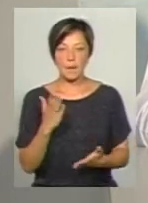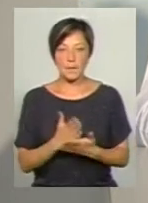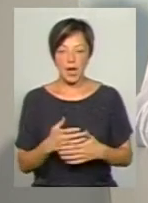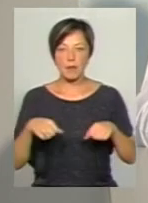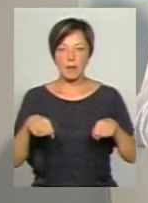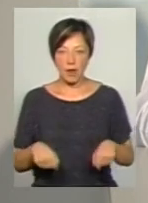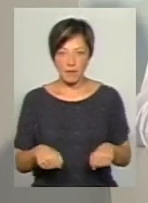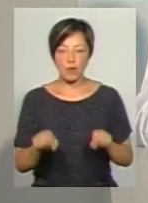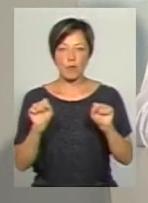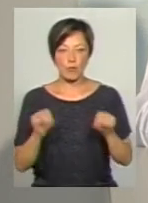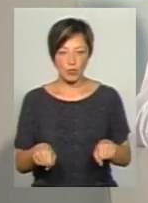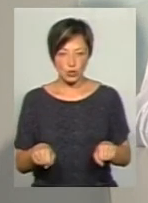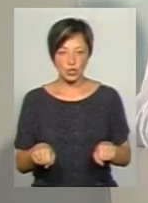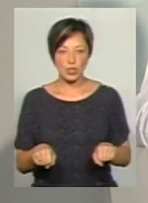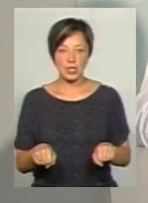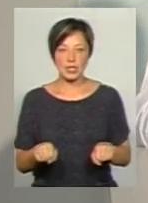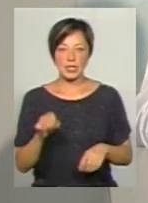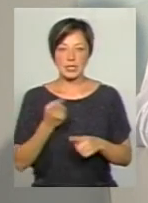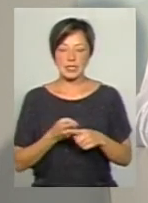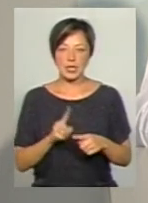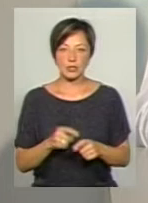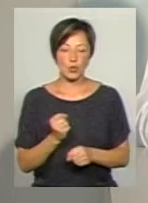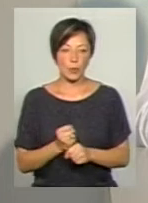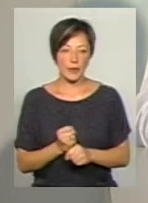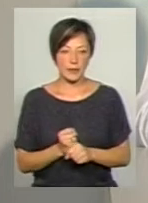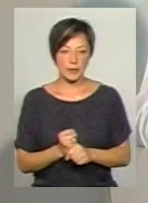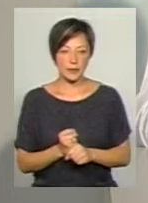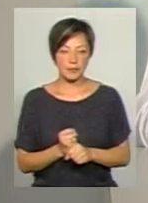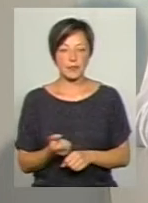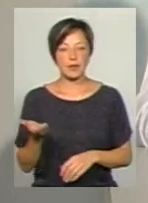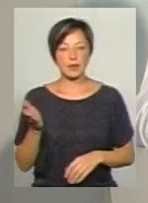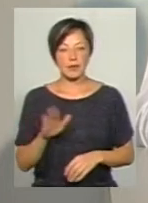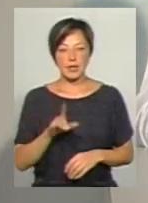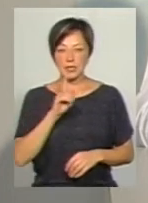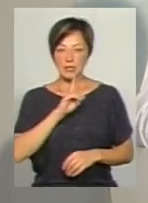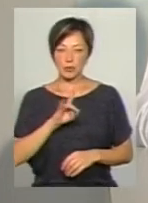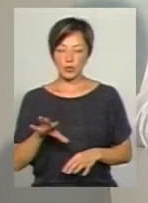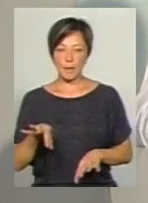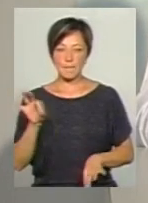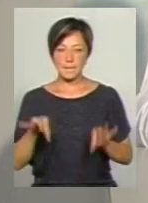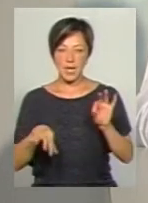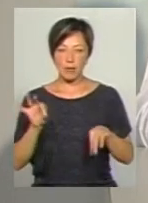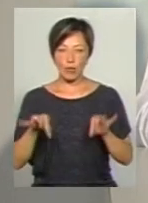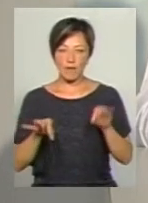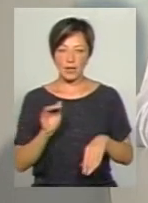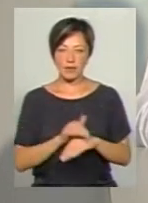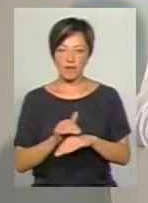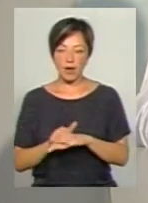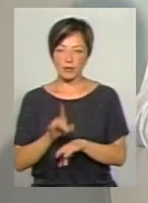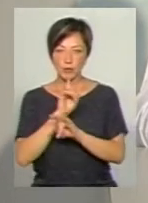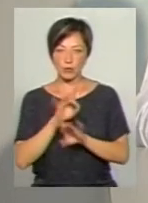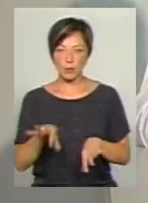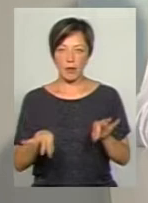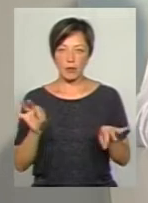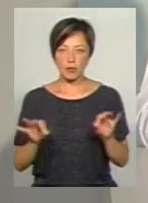на це право і вона може, власне, це зробити. Давайте не будемо маніпулювати фактами і не будемо